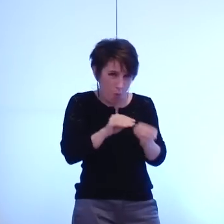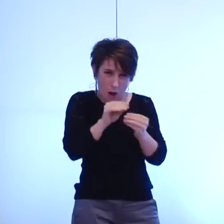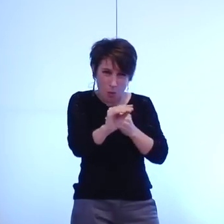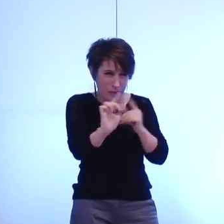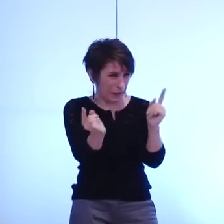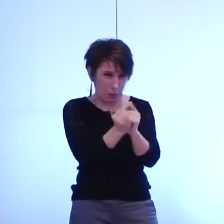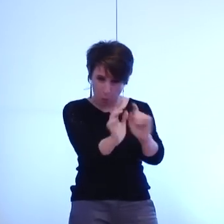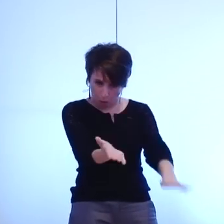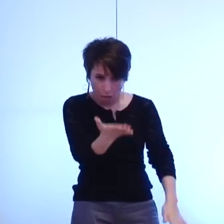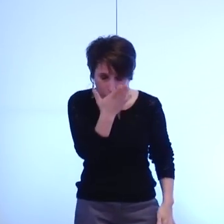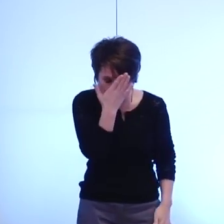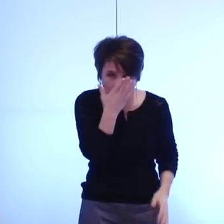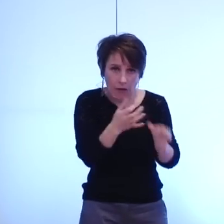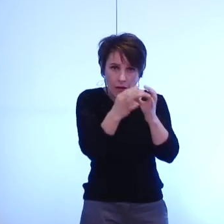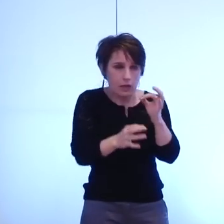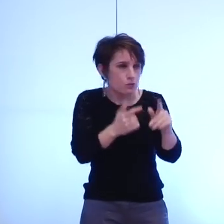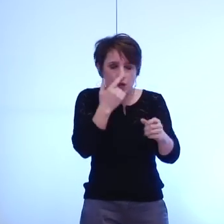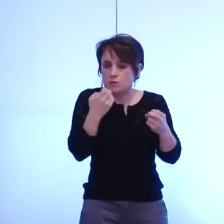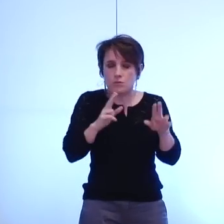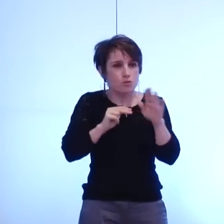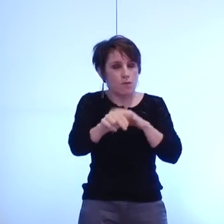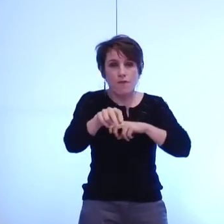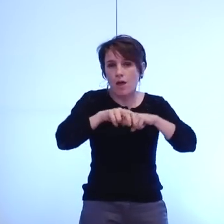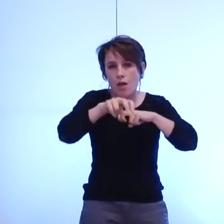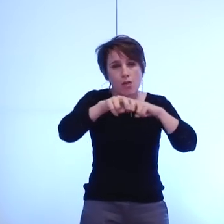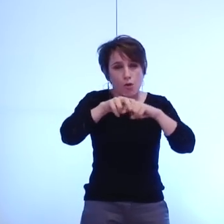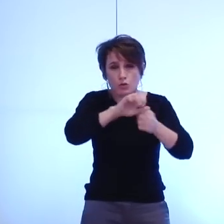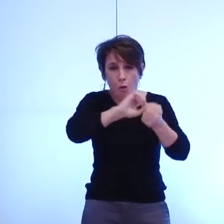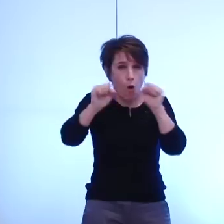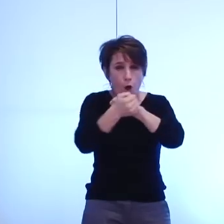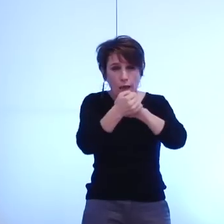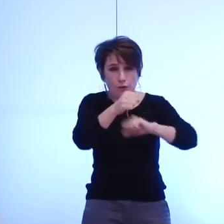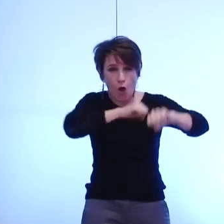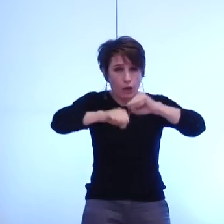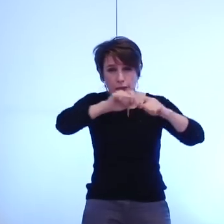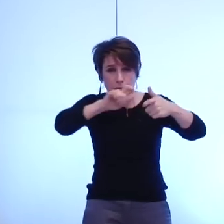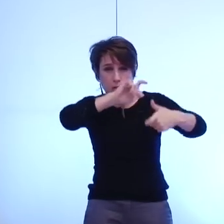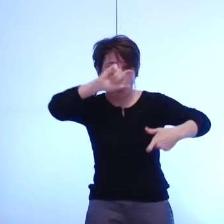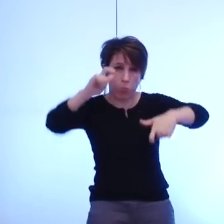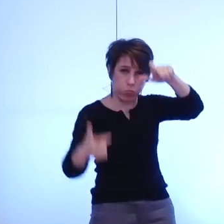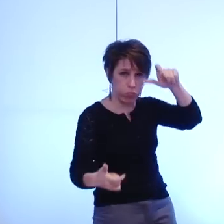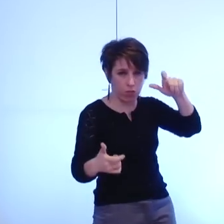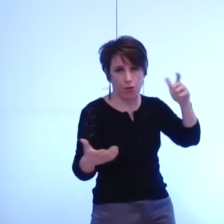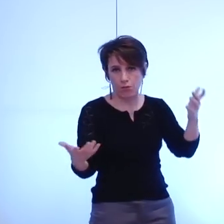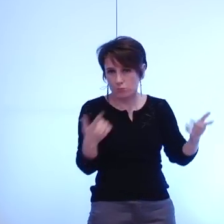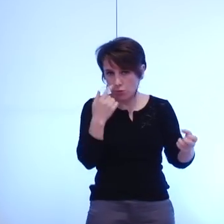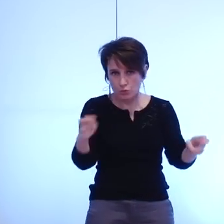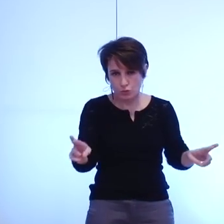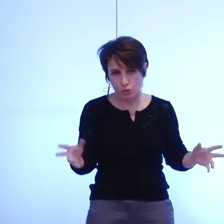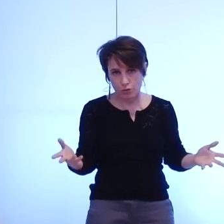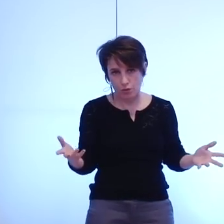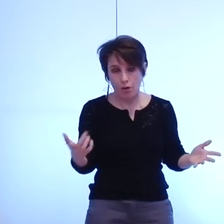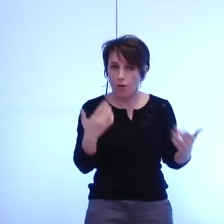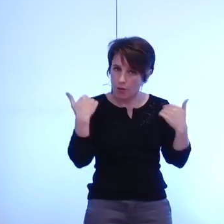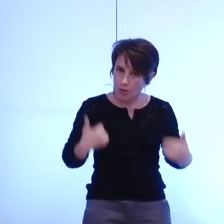que comme effet une désorganisation des transports ma disponibilité pleine et entière à continuer à